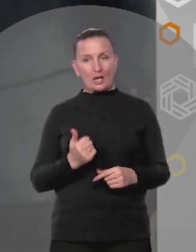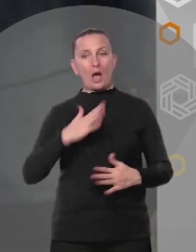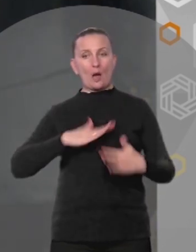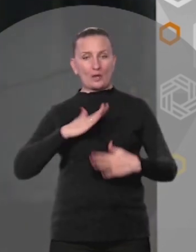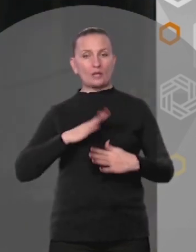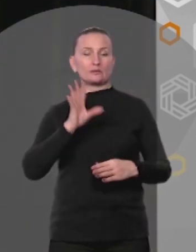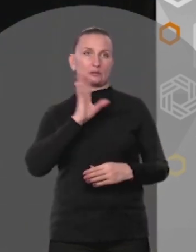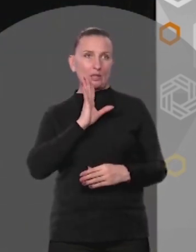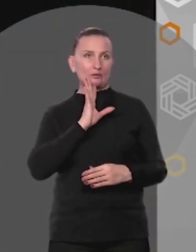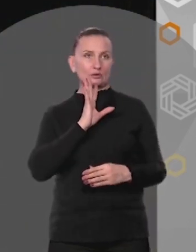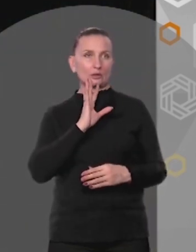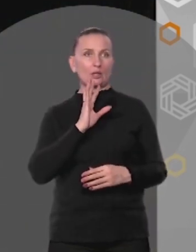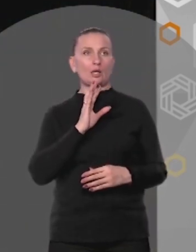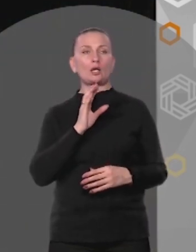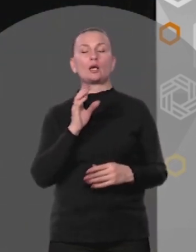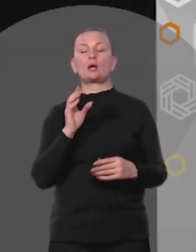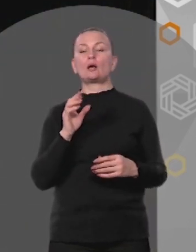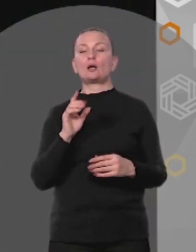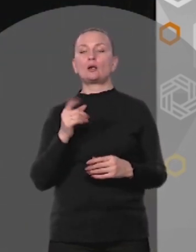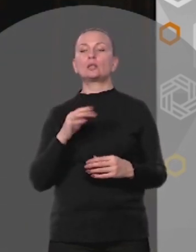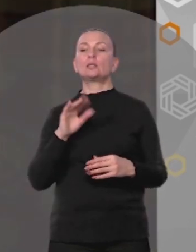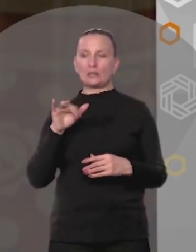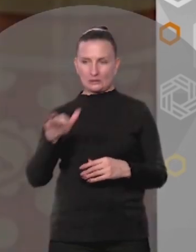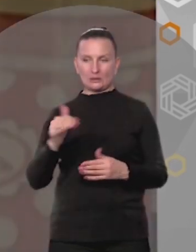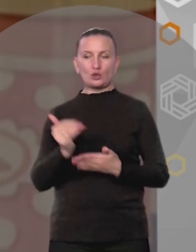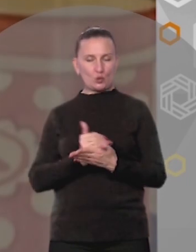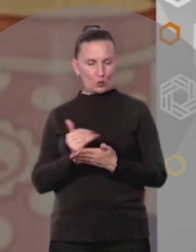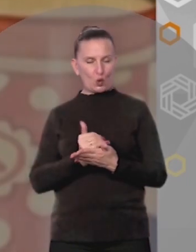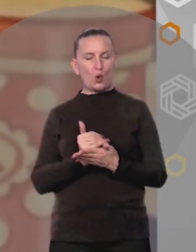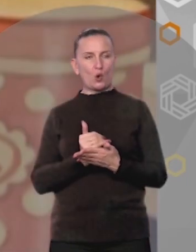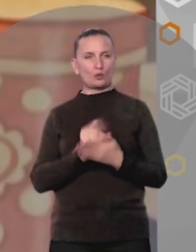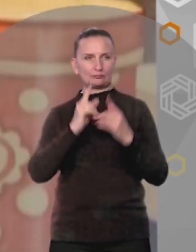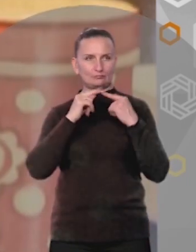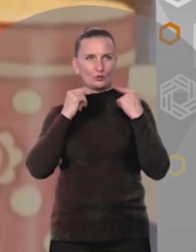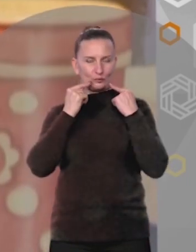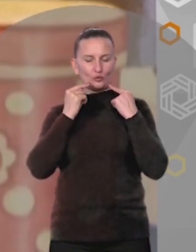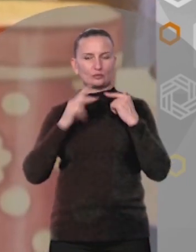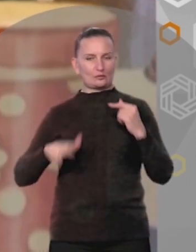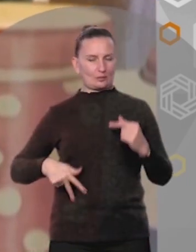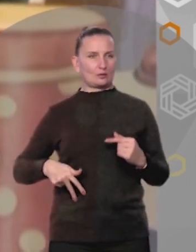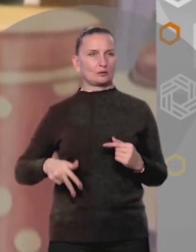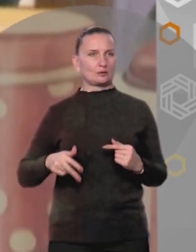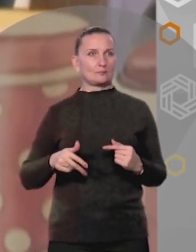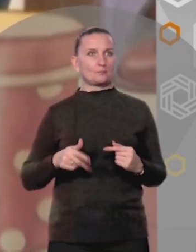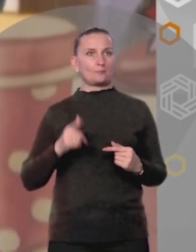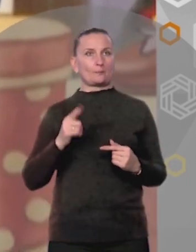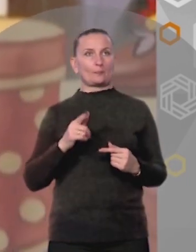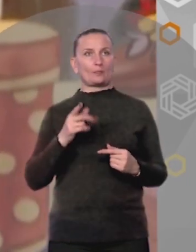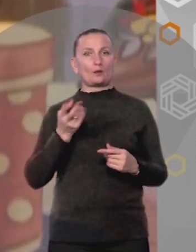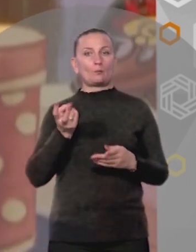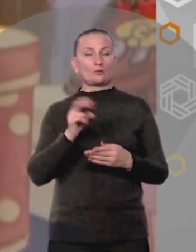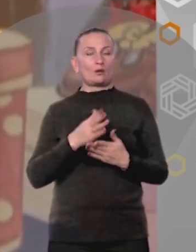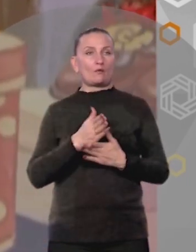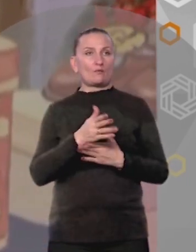Тогда единую урок Улыбнулся директор Стоило смешной девчонке Войти в класс Она на мгновение Даже